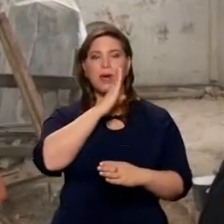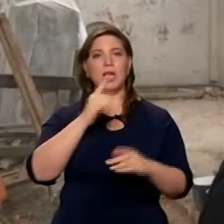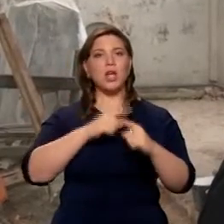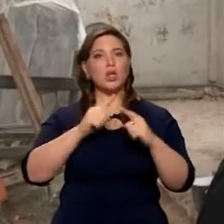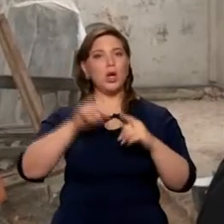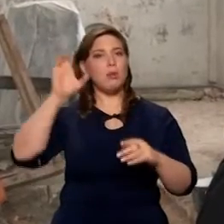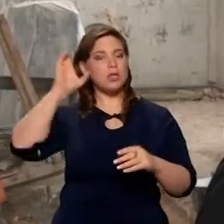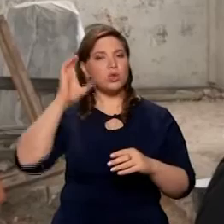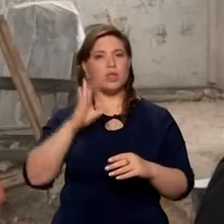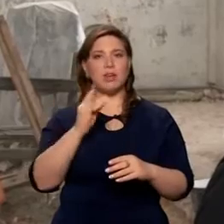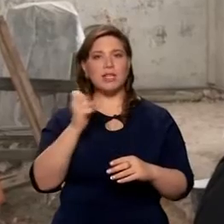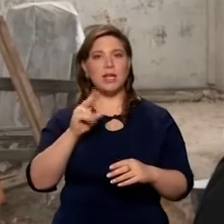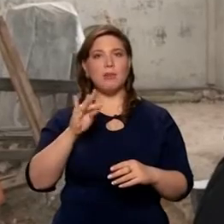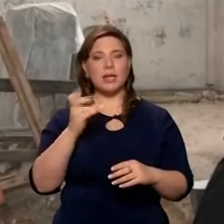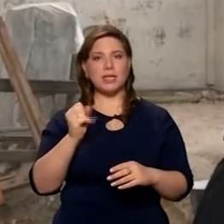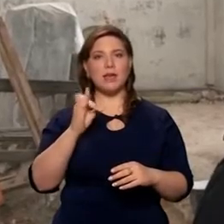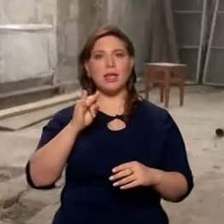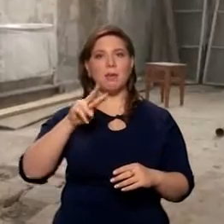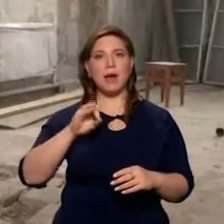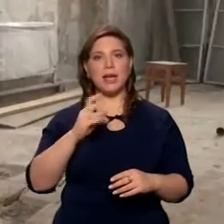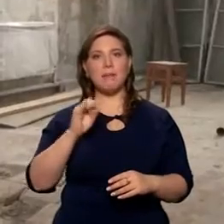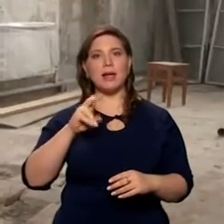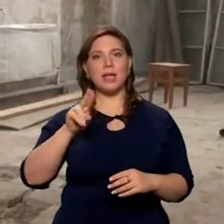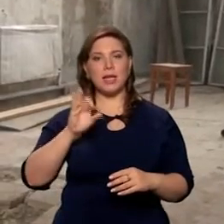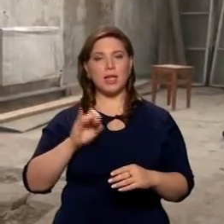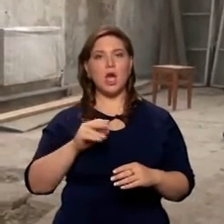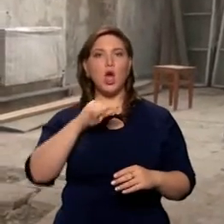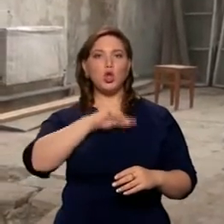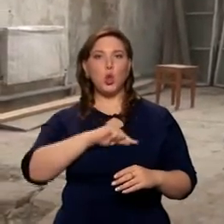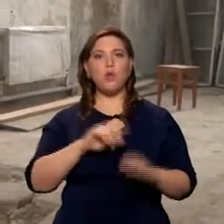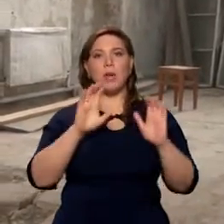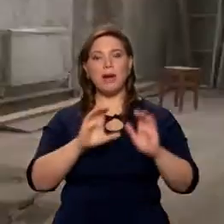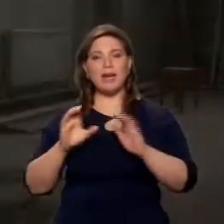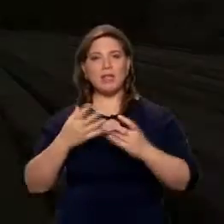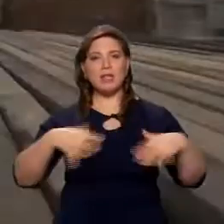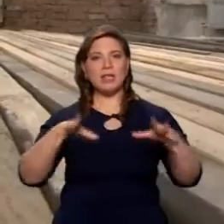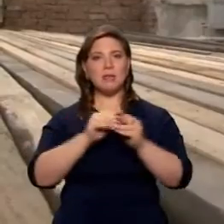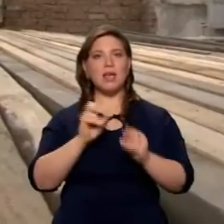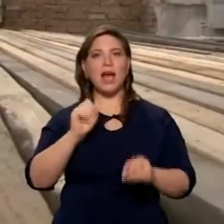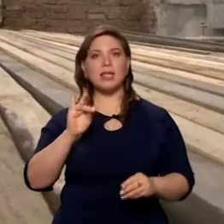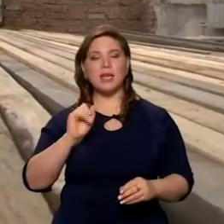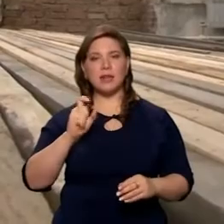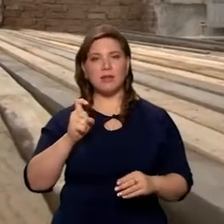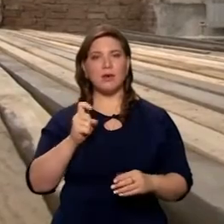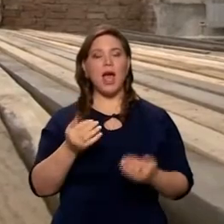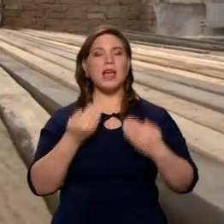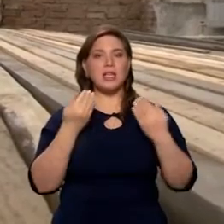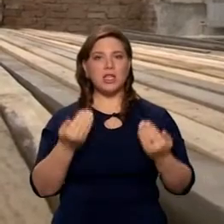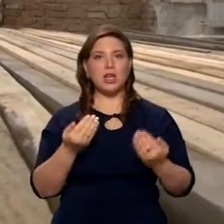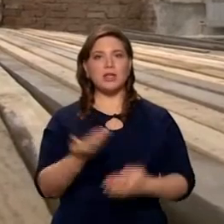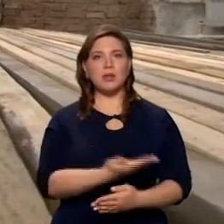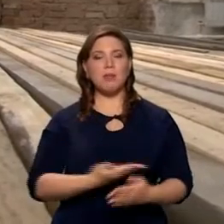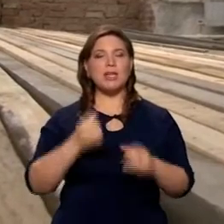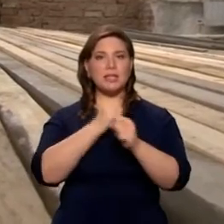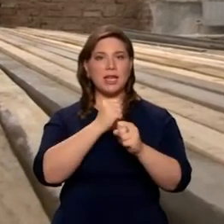Скоропослушницы Василия Парийска и Марии Магдалины, духовных покровителей семьи Александровых. Ну вот сейчас мы